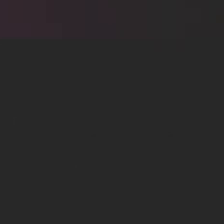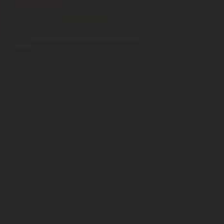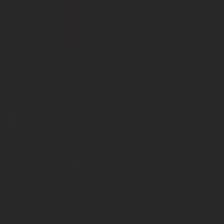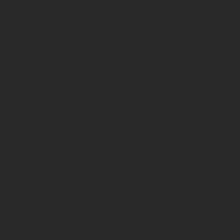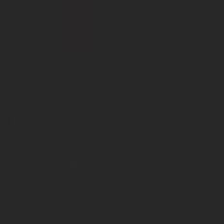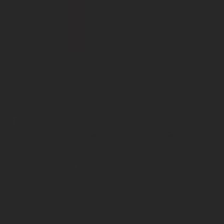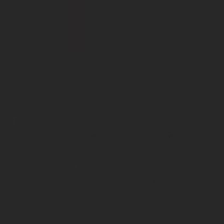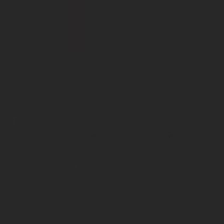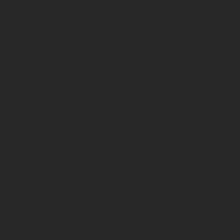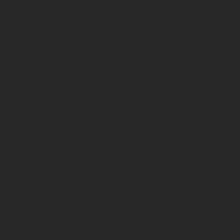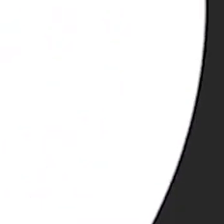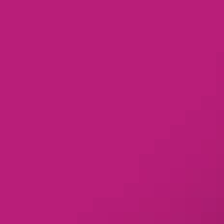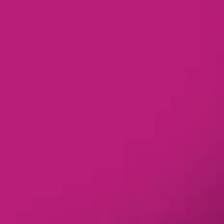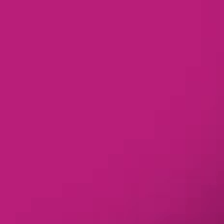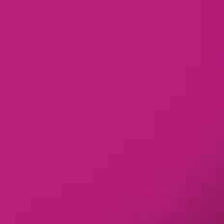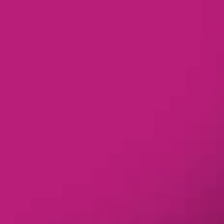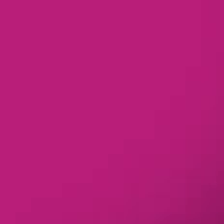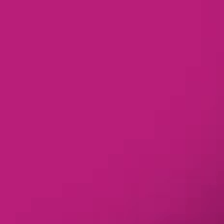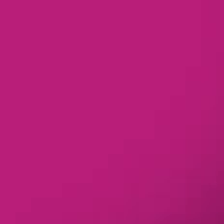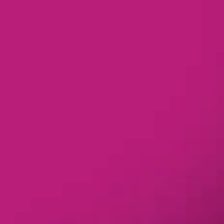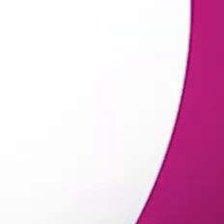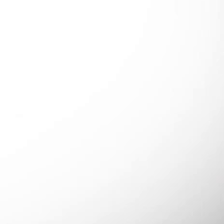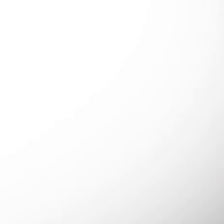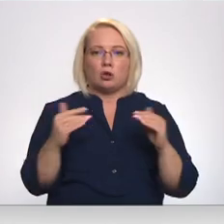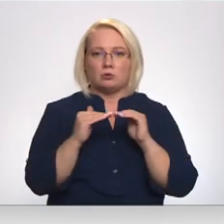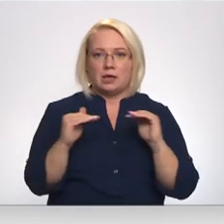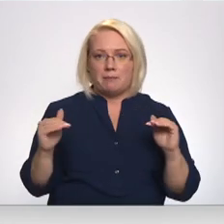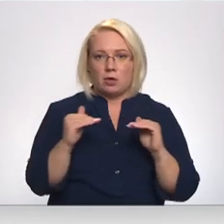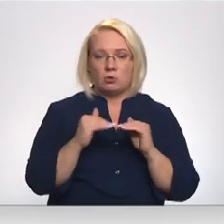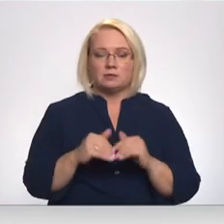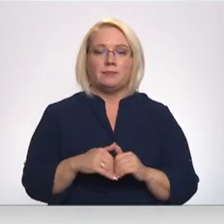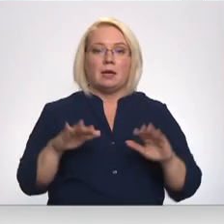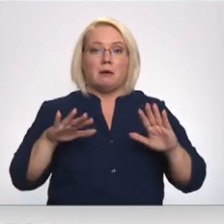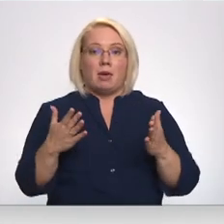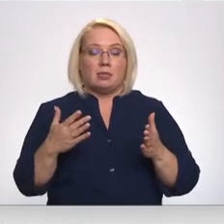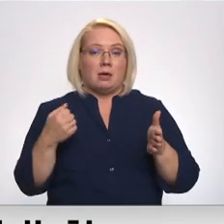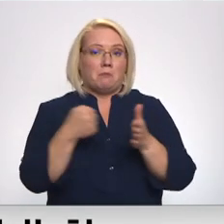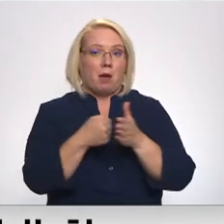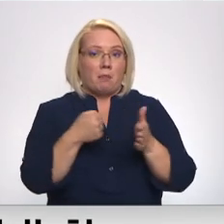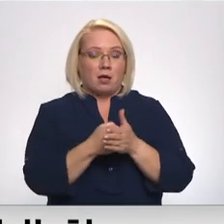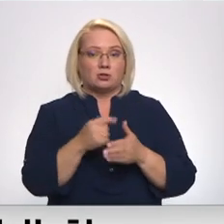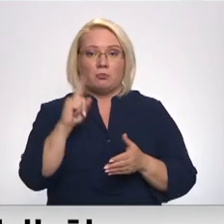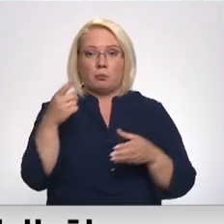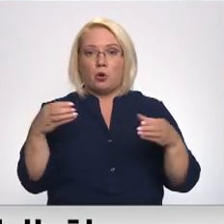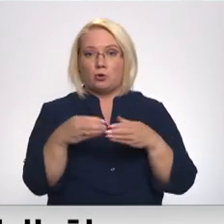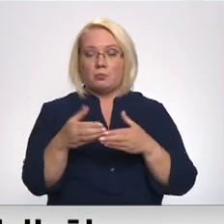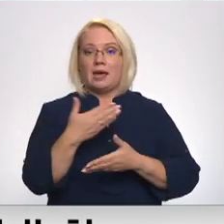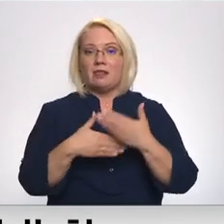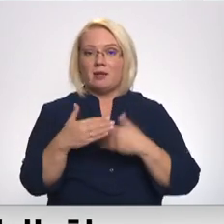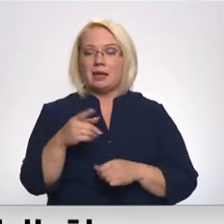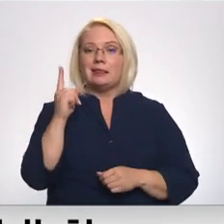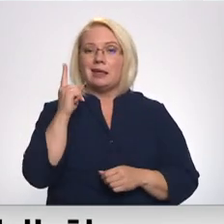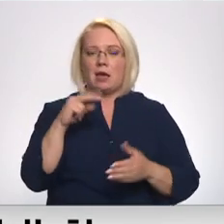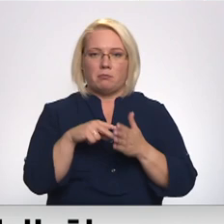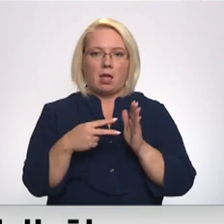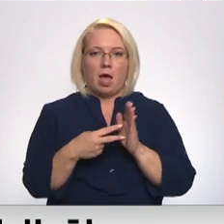Re, visi ēters ir te! Bet tikmēr pabalstu pirmās grupas invalīdīm vēl tikai